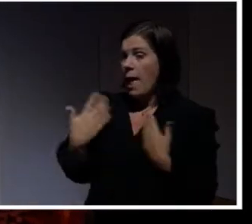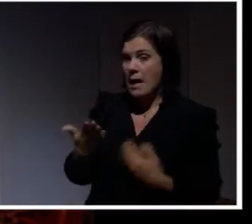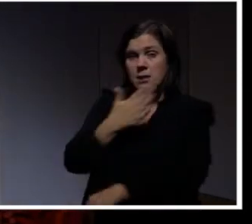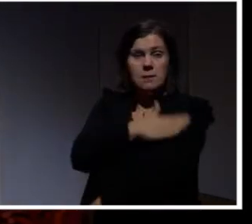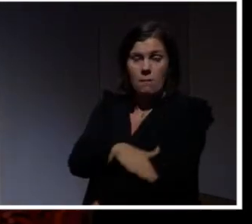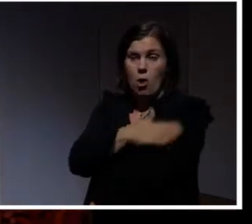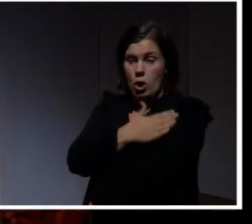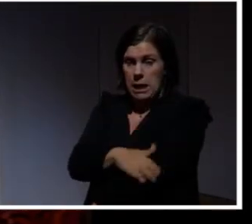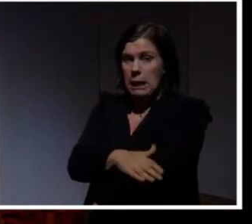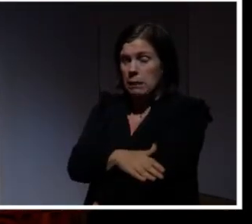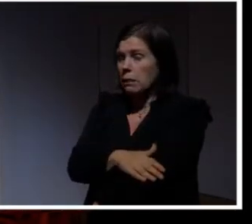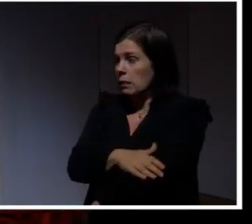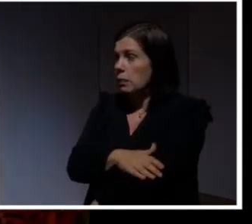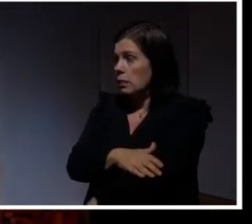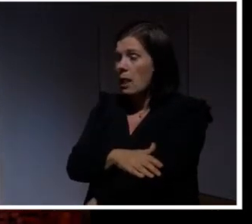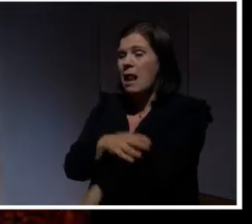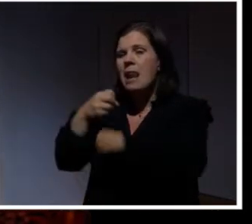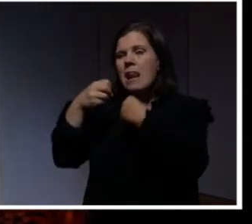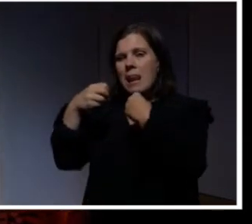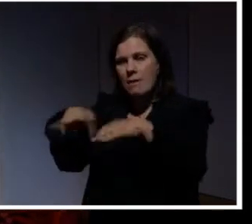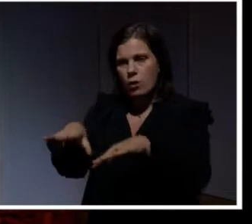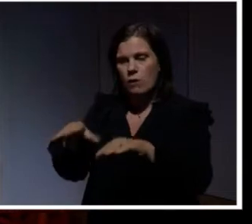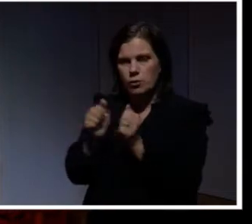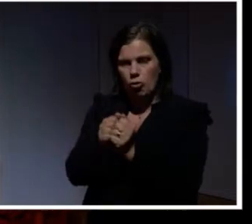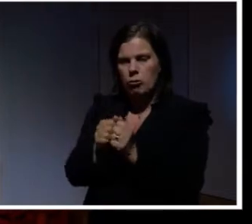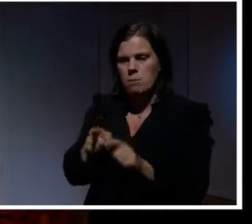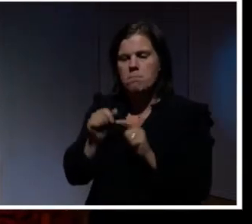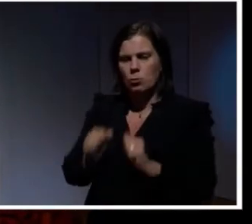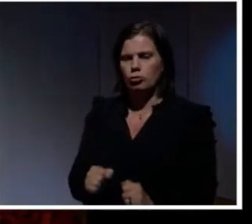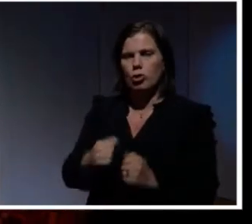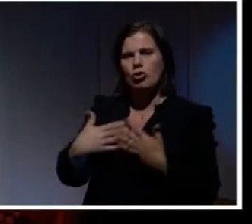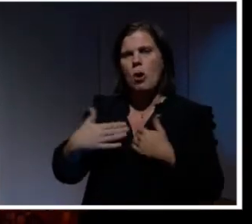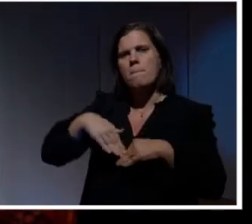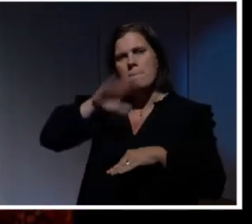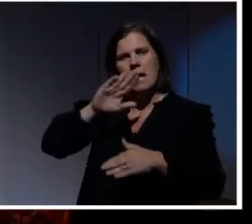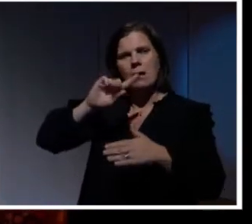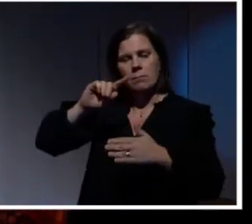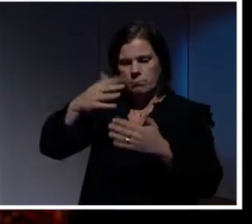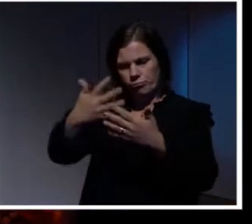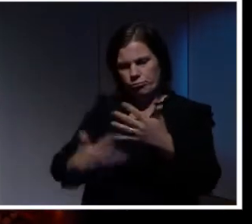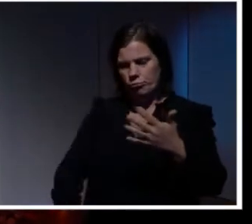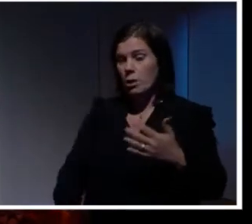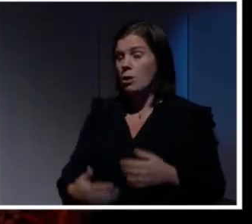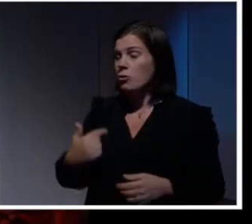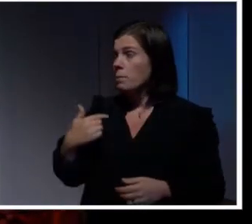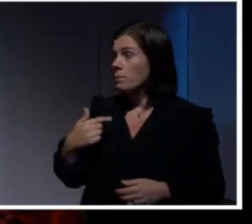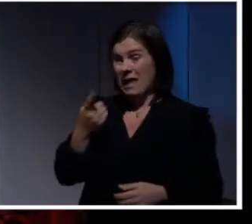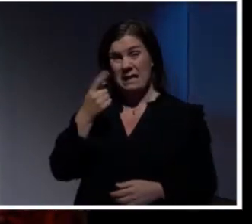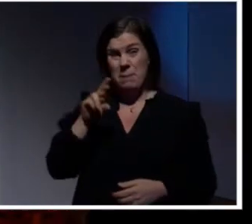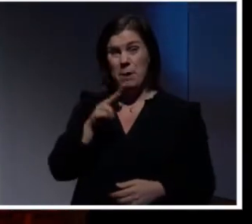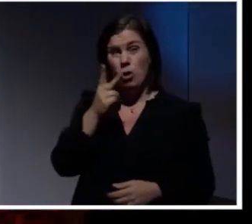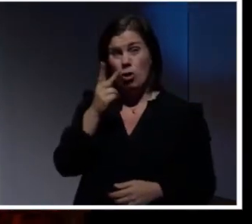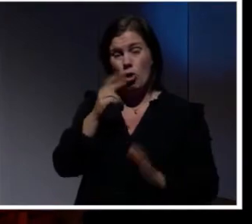svaghet. Jag tycker att som sagt leverantörerna måste kunna göra mycket mycket mer här. Ta till exempel. har ett kabel-tv